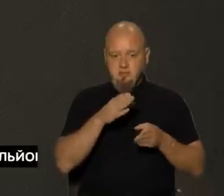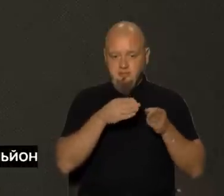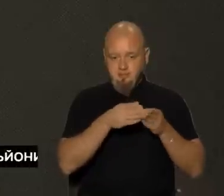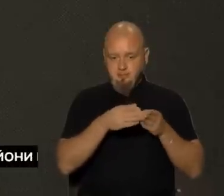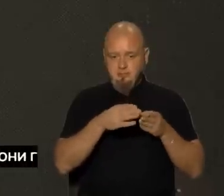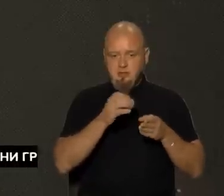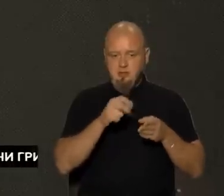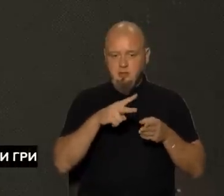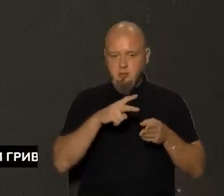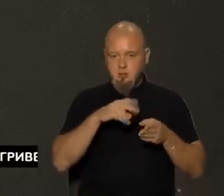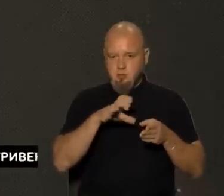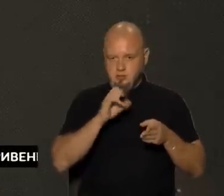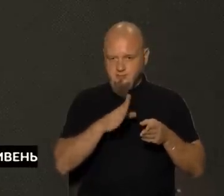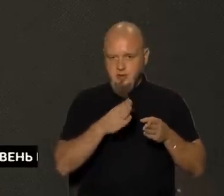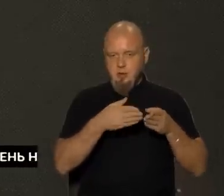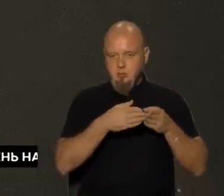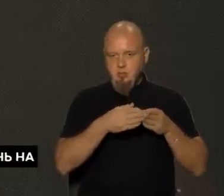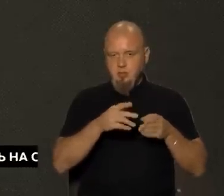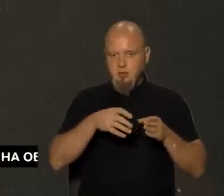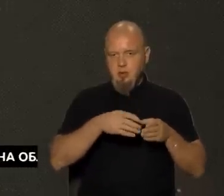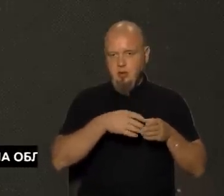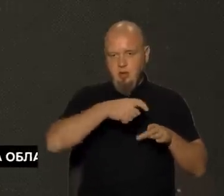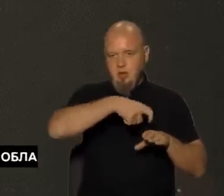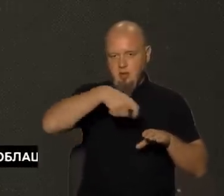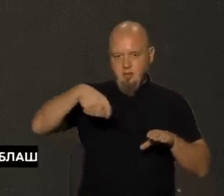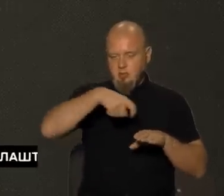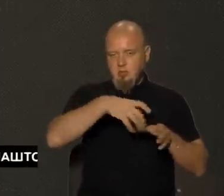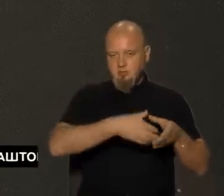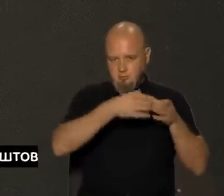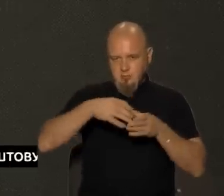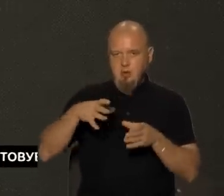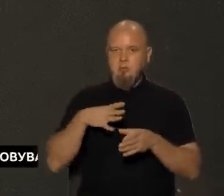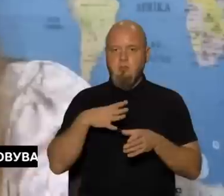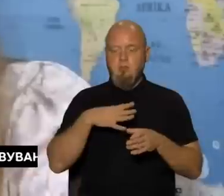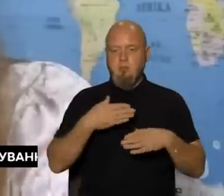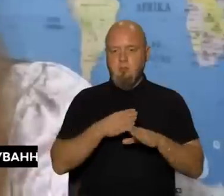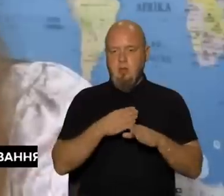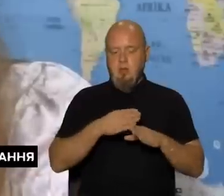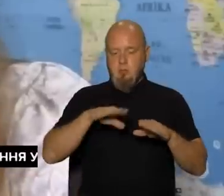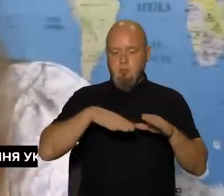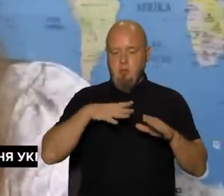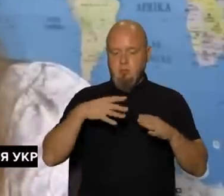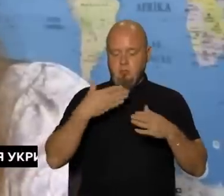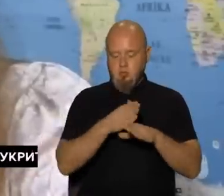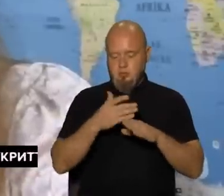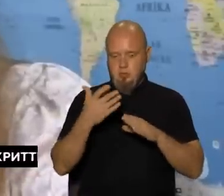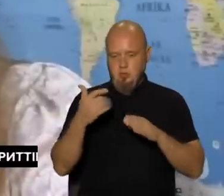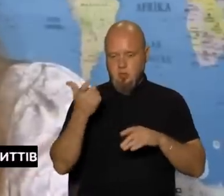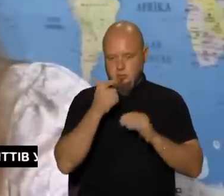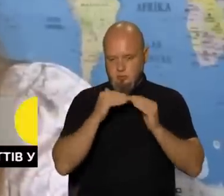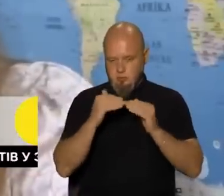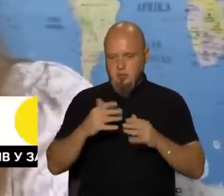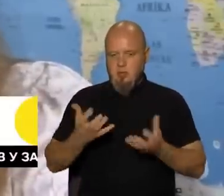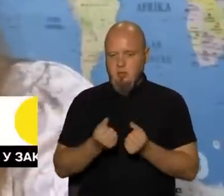були пошкоджені вибухом, також були пошкоджені господарські будівлі. З-під завалів рятувальникам вдалося врятувати одну особу і таким